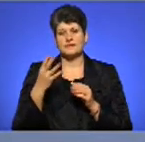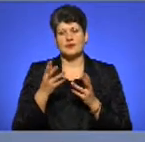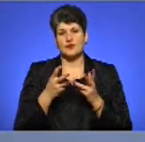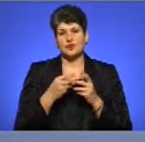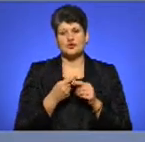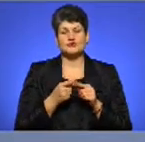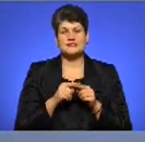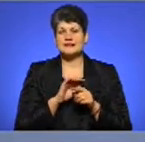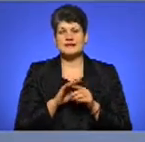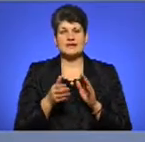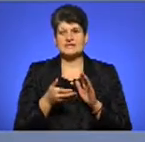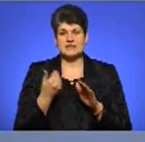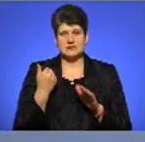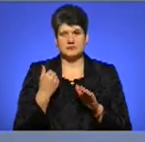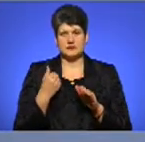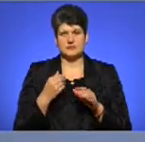не зніме напруги,